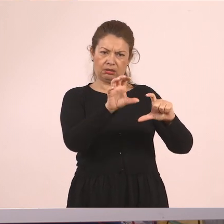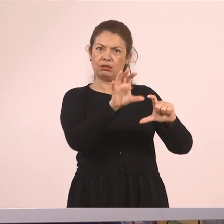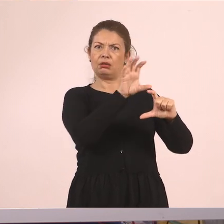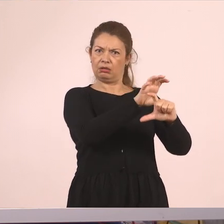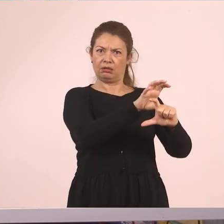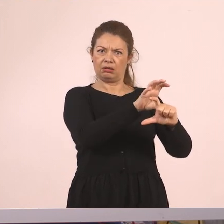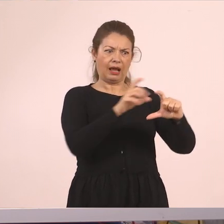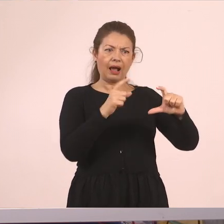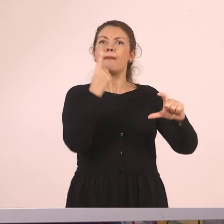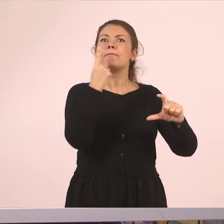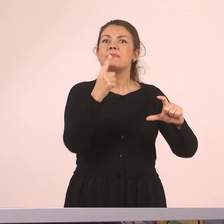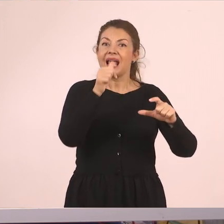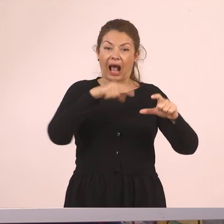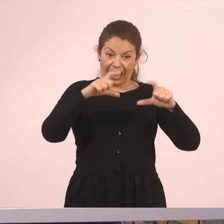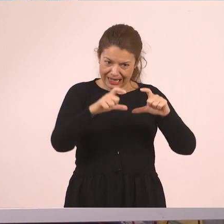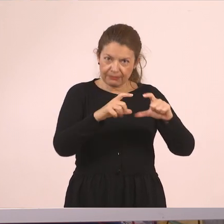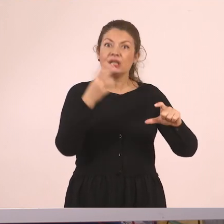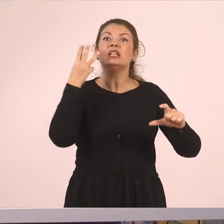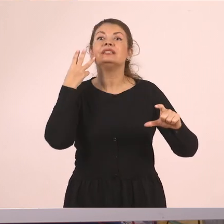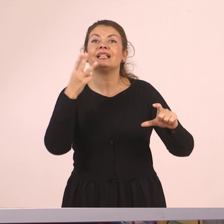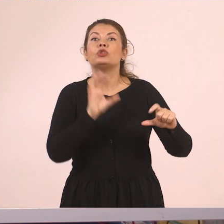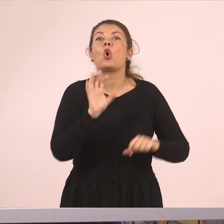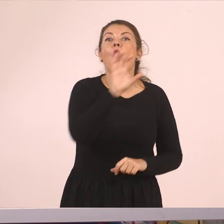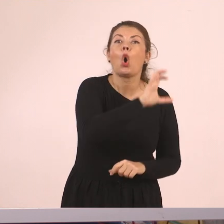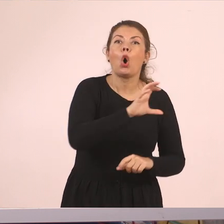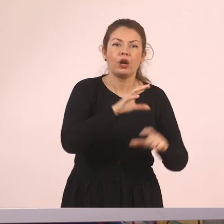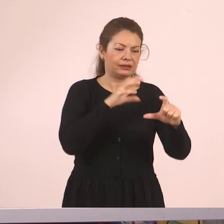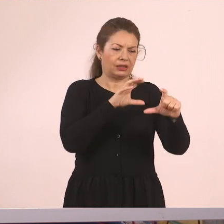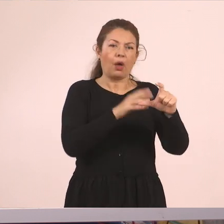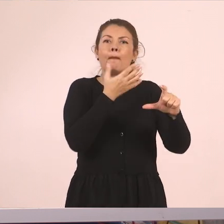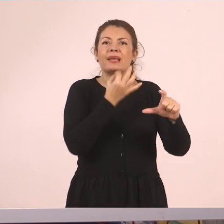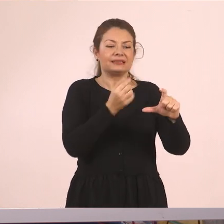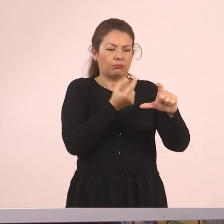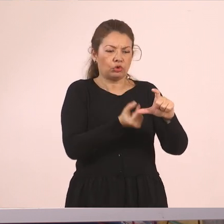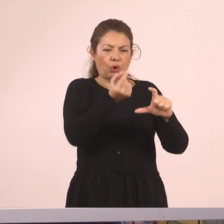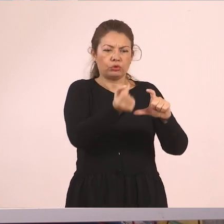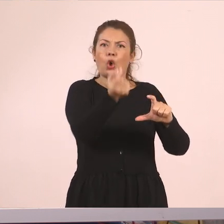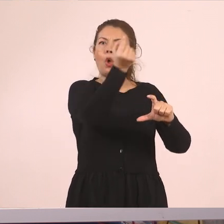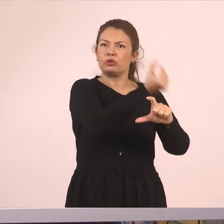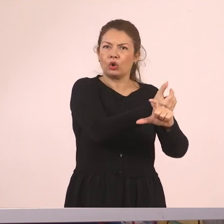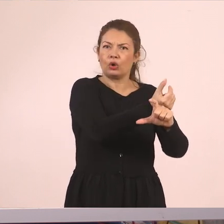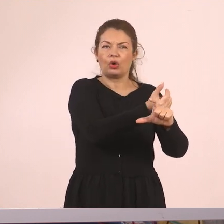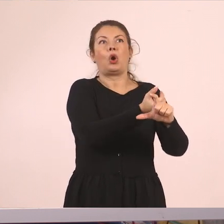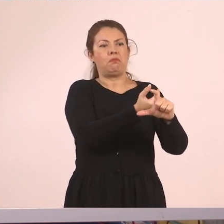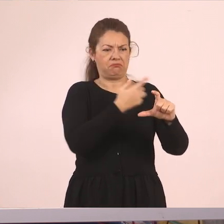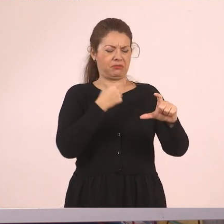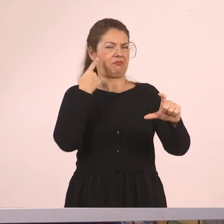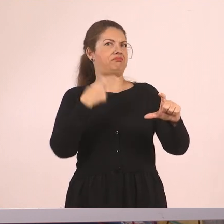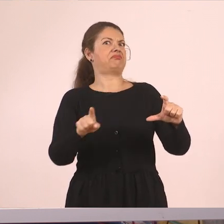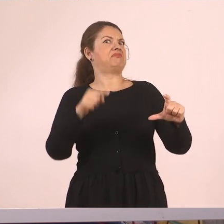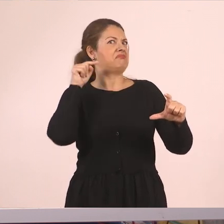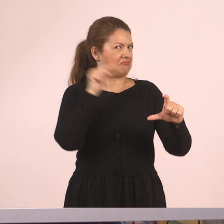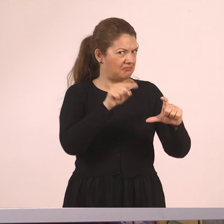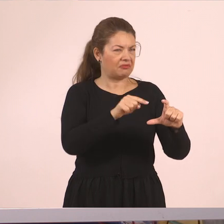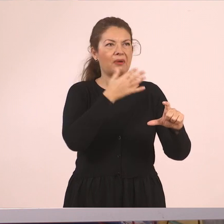και πάρα πολύ σημαντικό. Μία λίμνη να ακουμπάει τρεις χώρες. Νομίζω ότι μπορεί αυτή η λίμνη